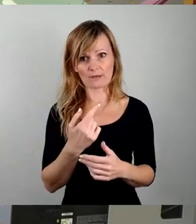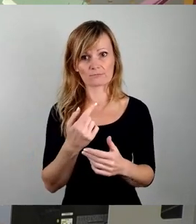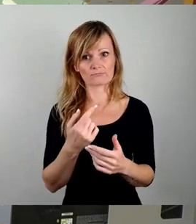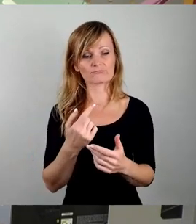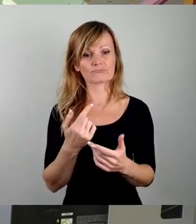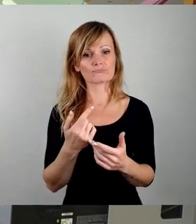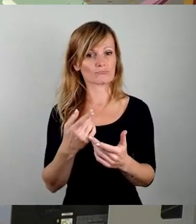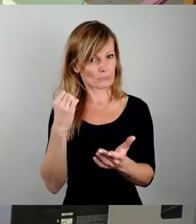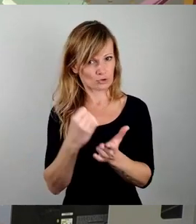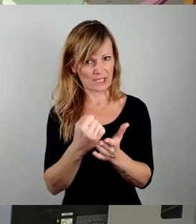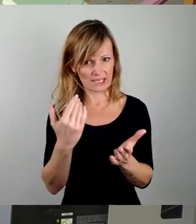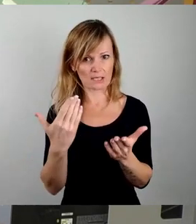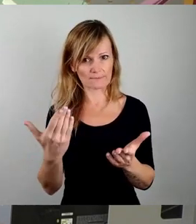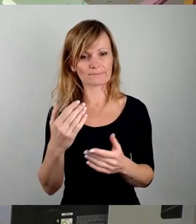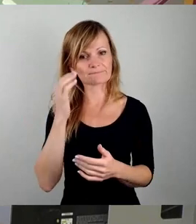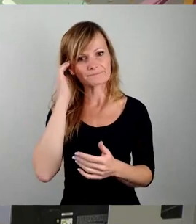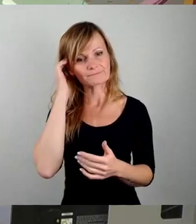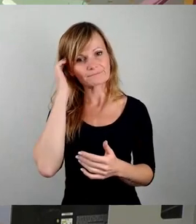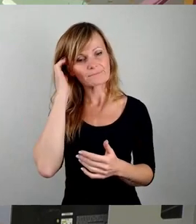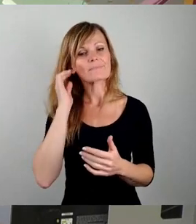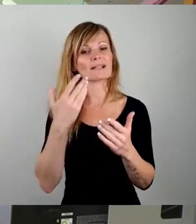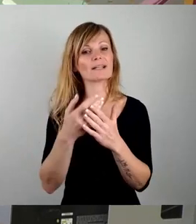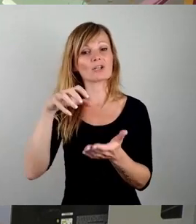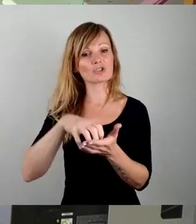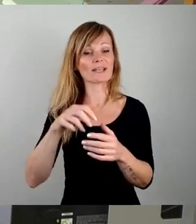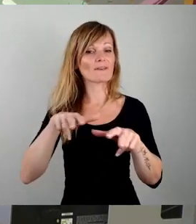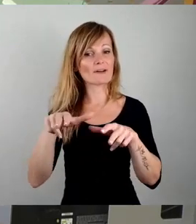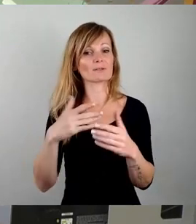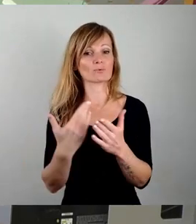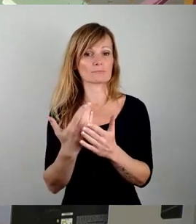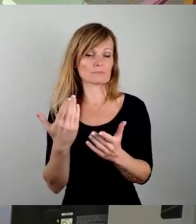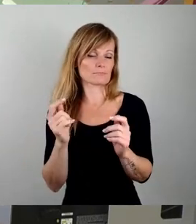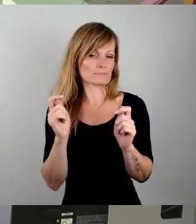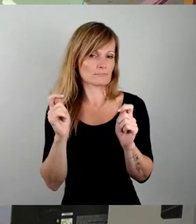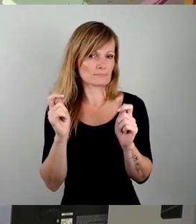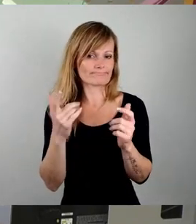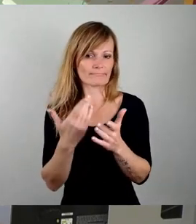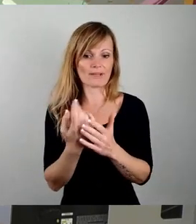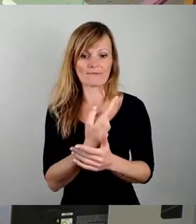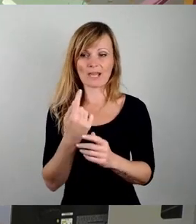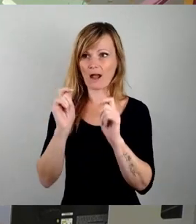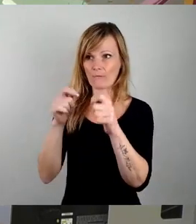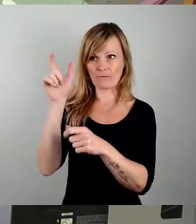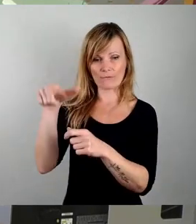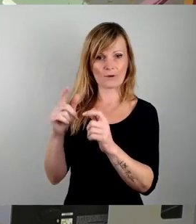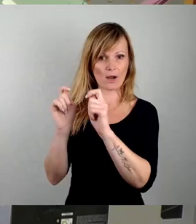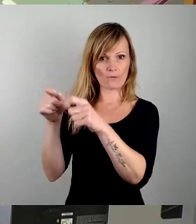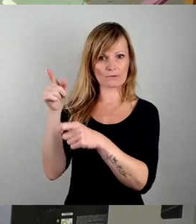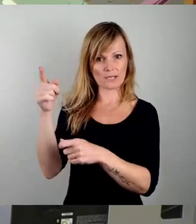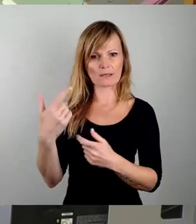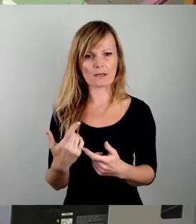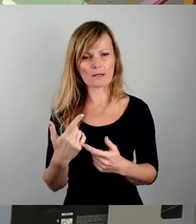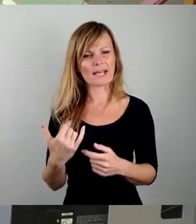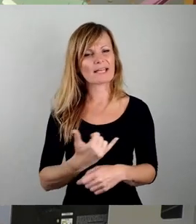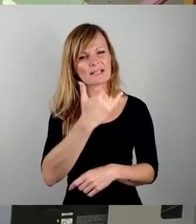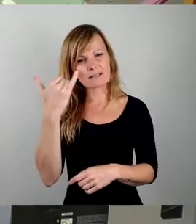Stadtverwaltung ja von uns beauftragt worden ist. Und ich erinnere an die Debatten, die wir jahrelang geführt haben über fehlenden Wohnraum, was können